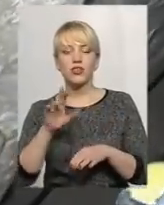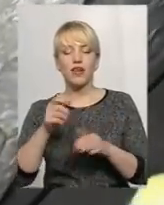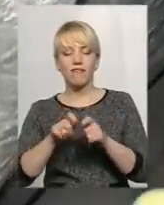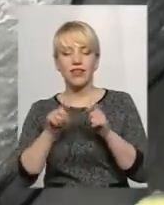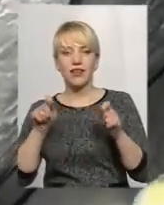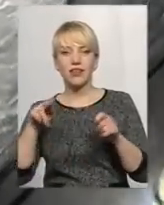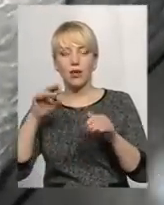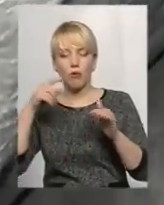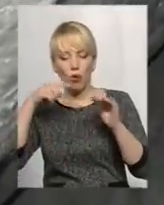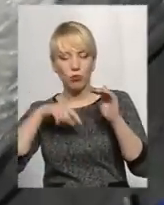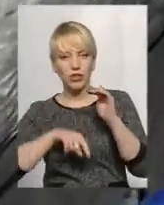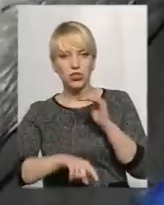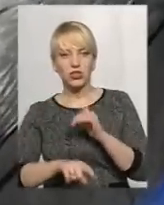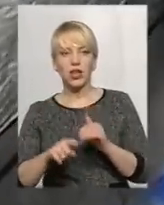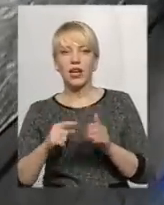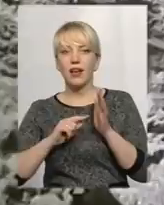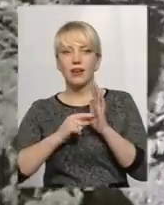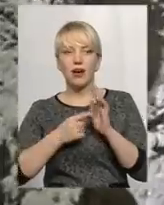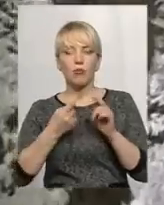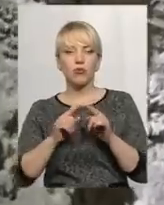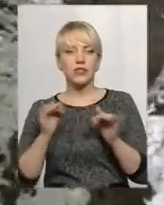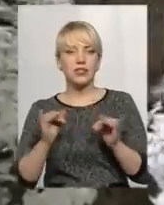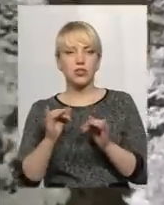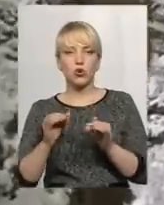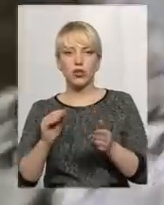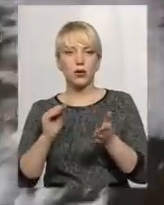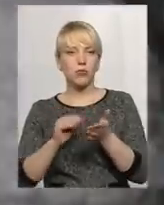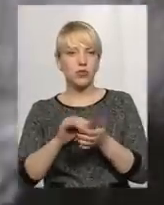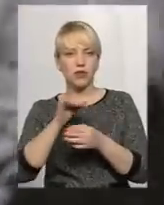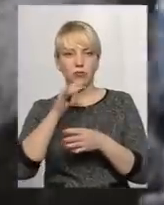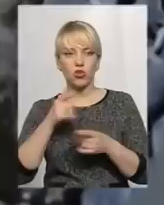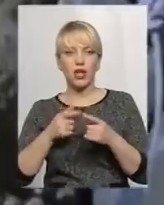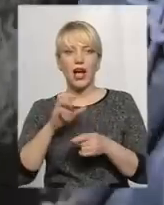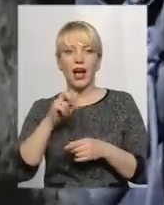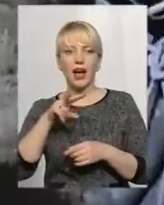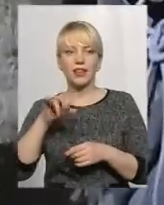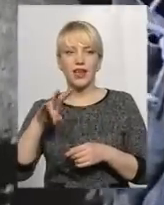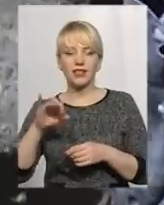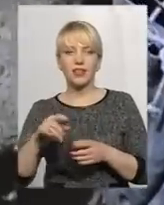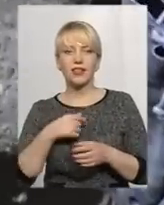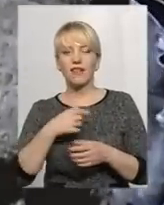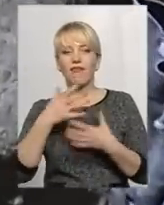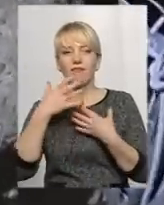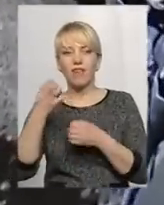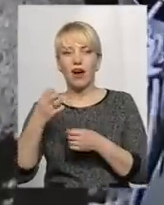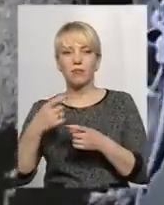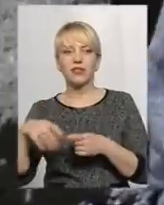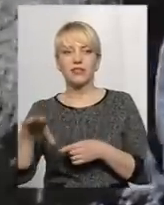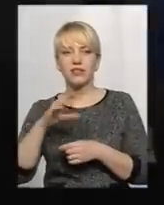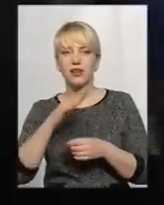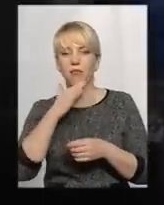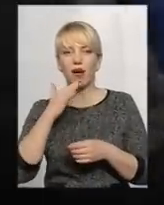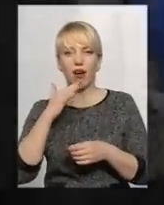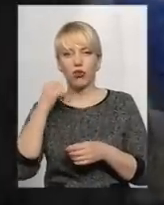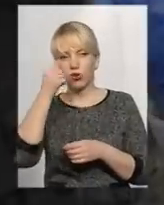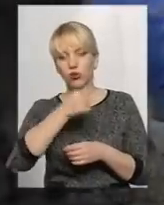крапку у цій історії поставити не вдасться Атлантида, що стала яблуком розбрату, вабить шукачів пригод вже багато десятиліть От лише